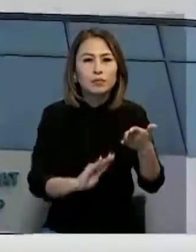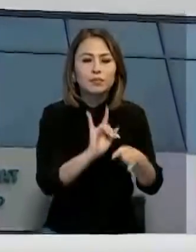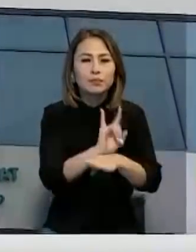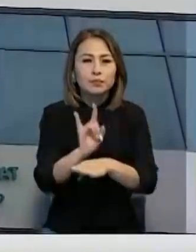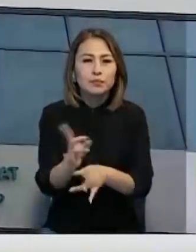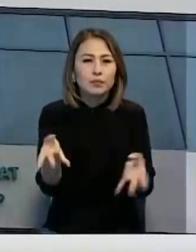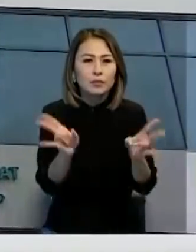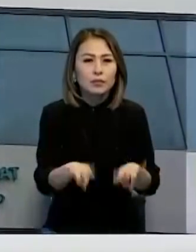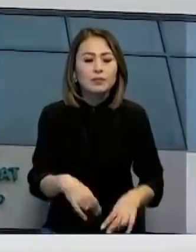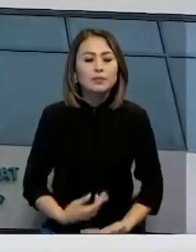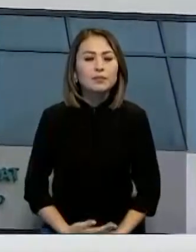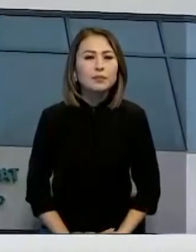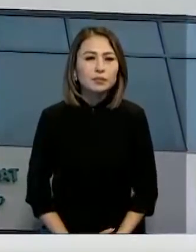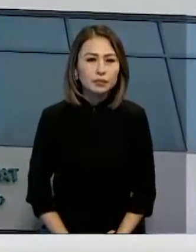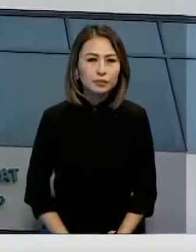қойғанын айтты.